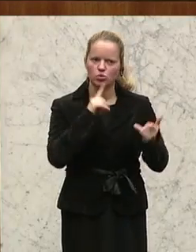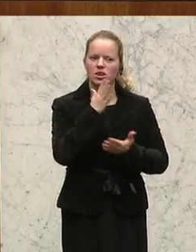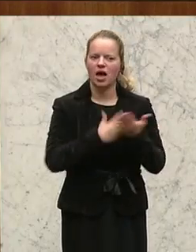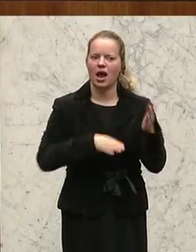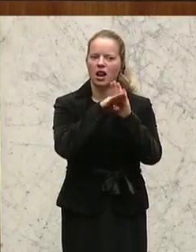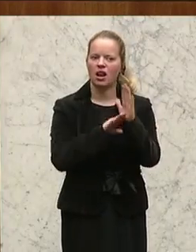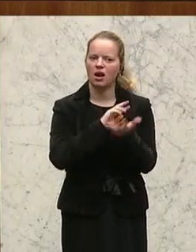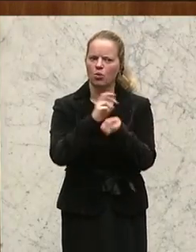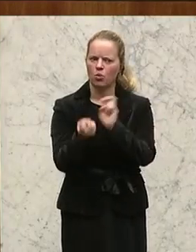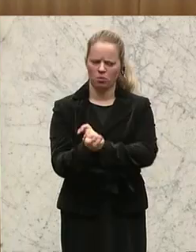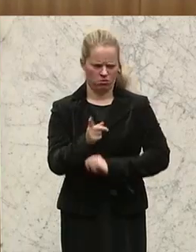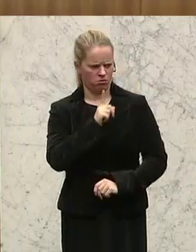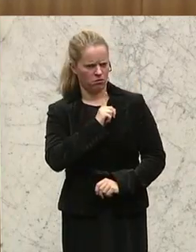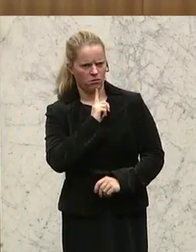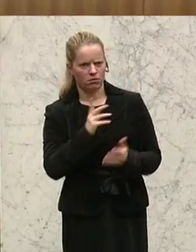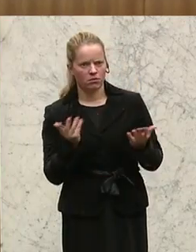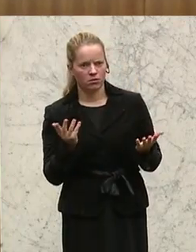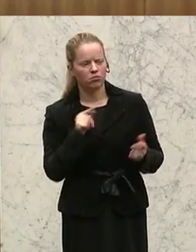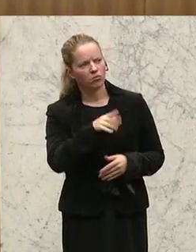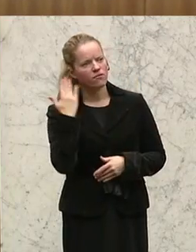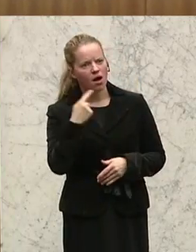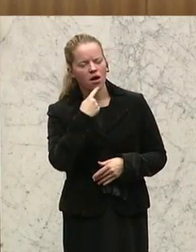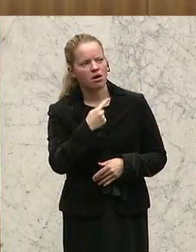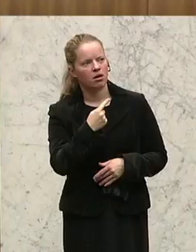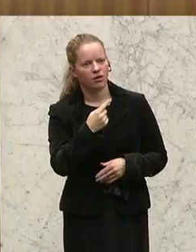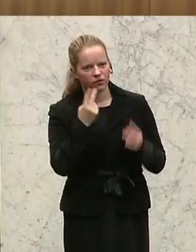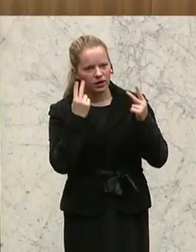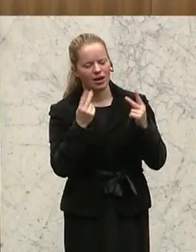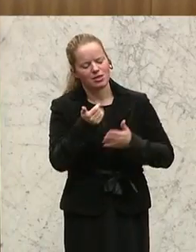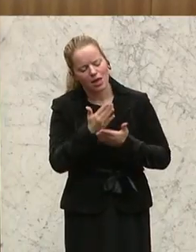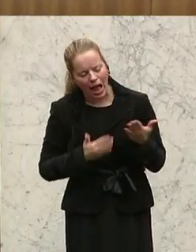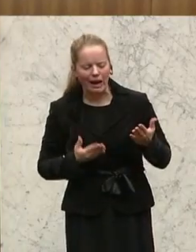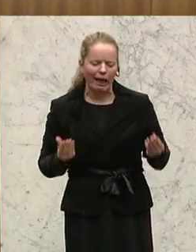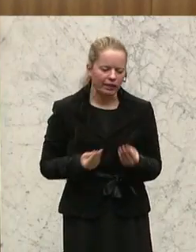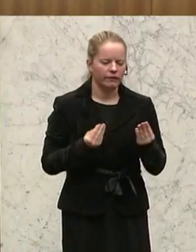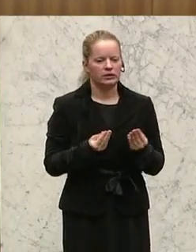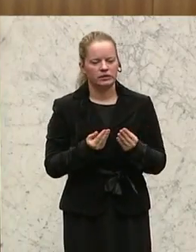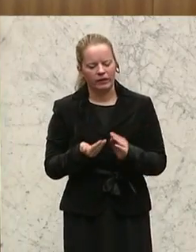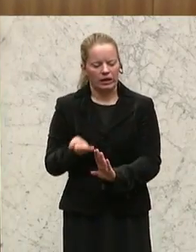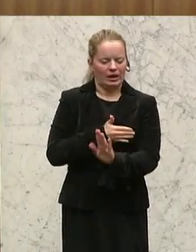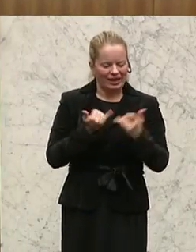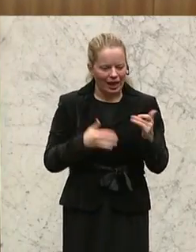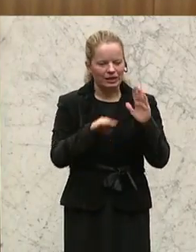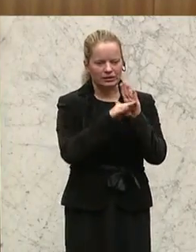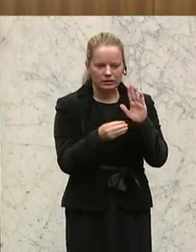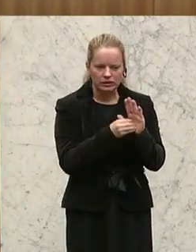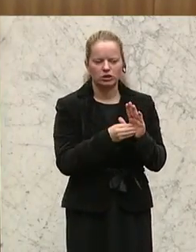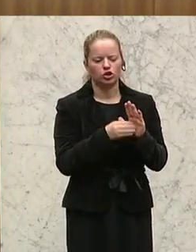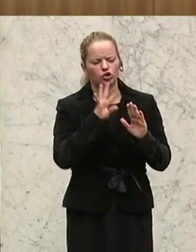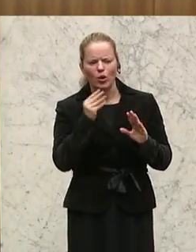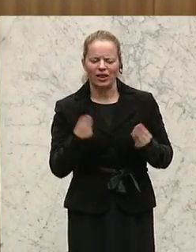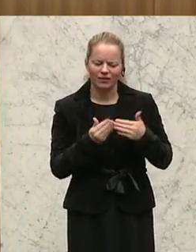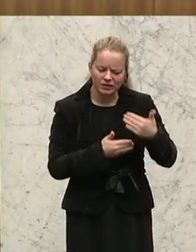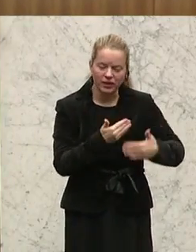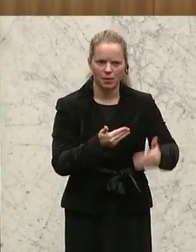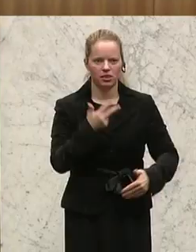Uns ist das zu wenig. Sie haben gesagt, Ihnen war es wichtig, dass Sie wenigstens einen Teil jetzt einmal vorziehen. Es ist schön, dass etwas weitergeht.